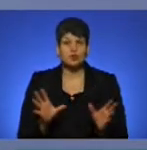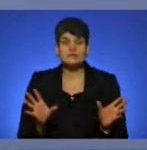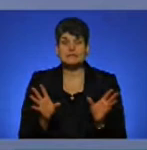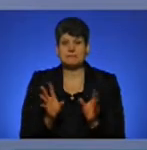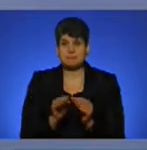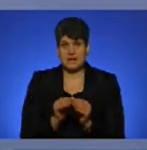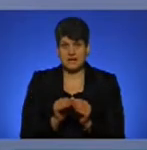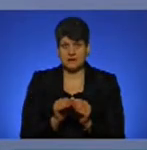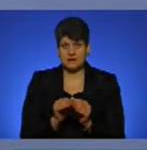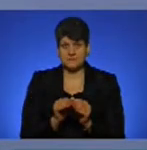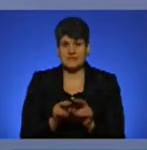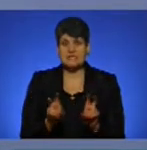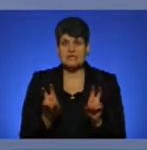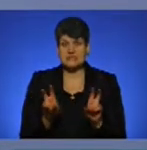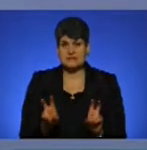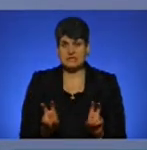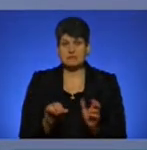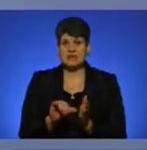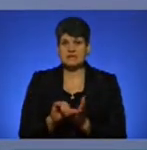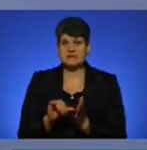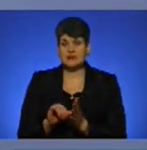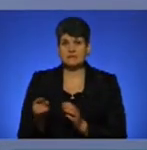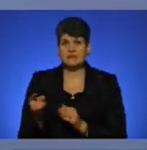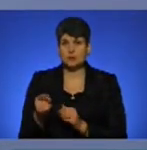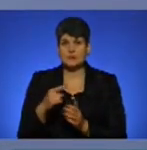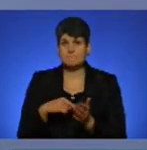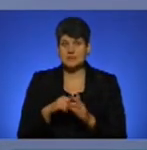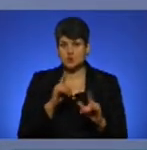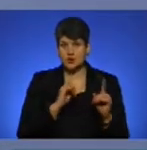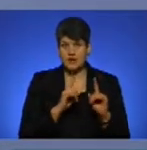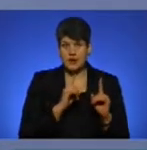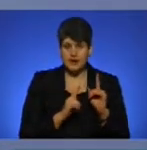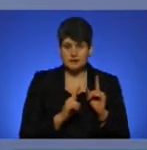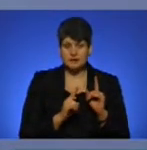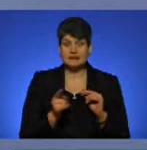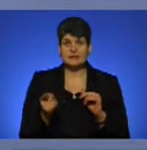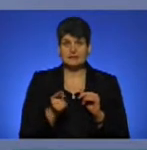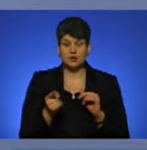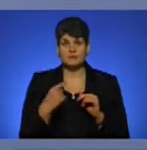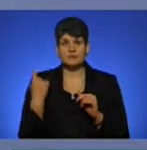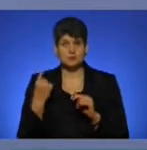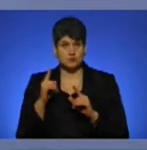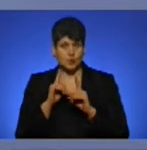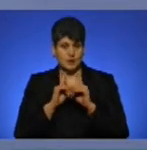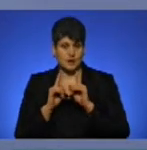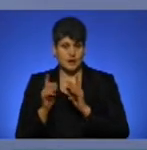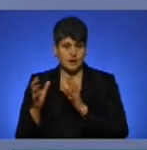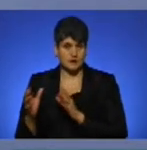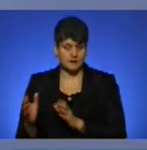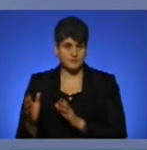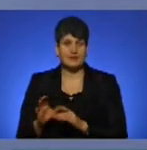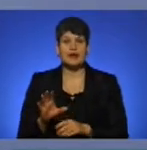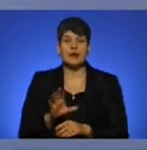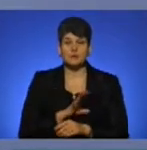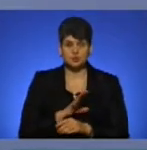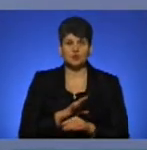засідання з представниками Тернопільської міської ради, підгідують Тернопільської обласної ради, де і було